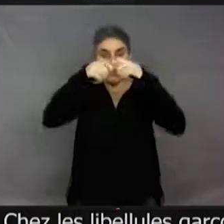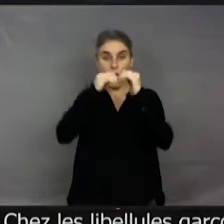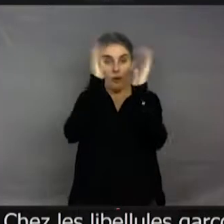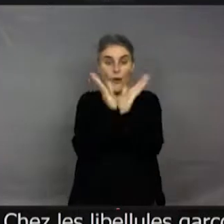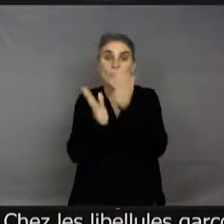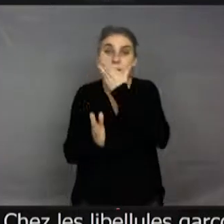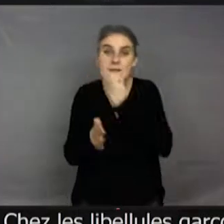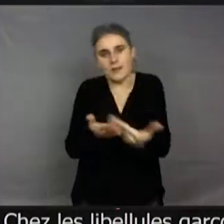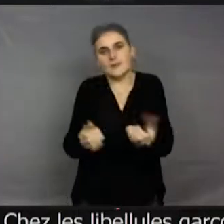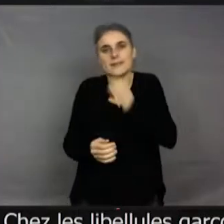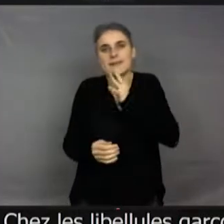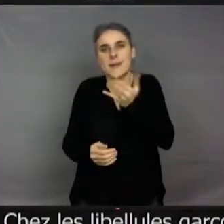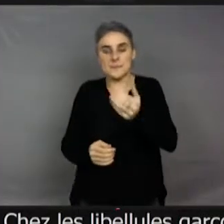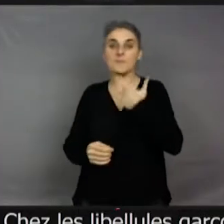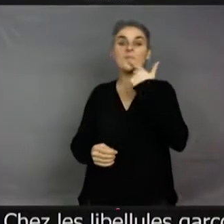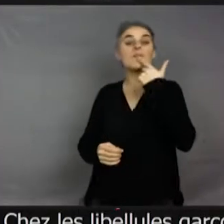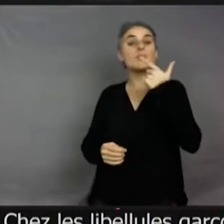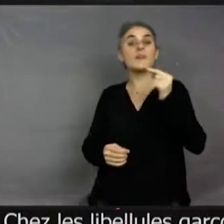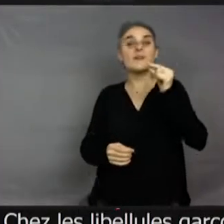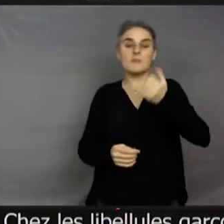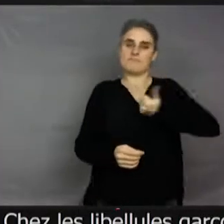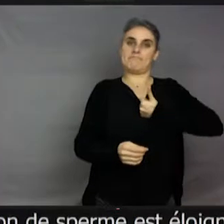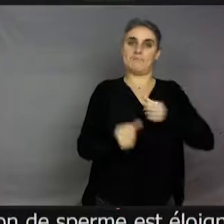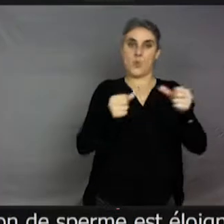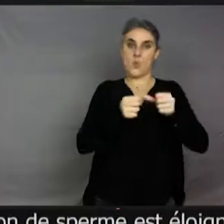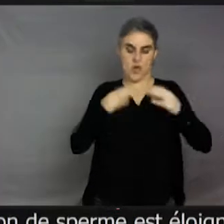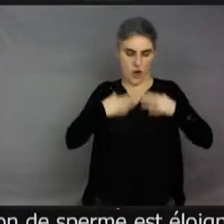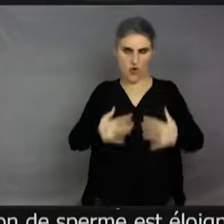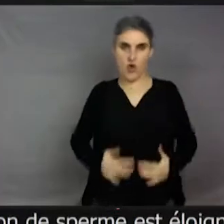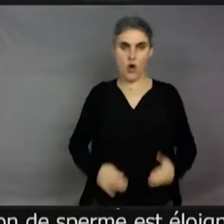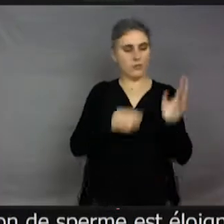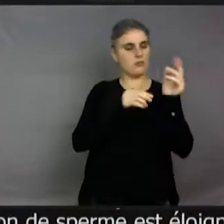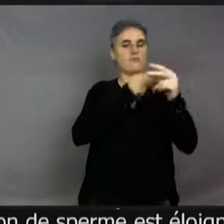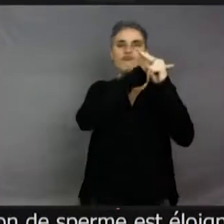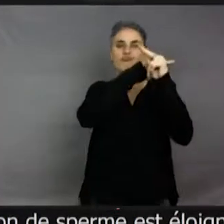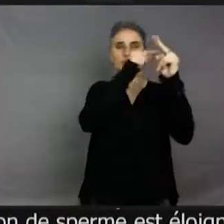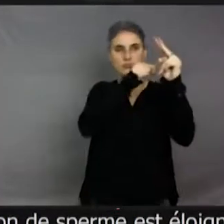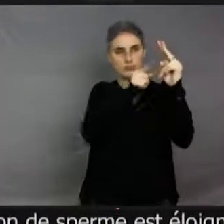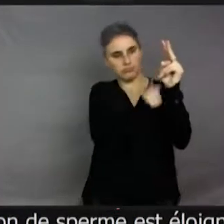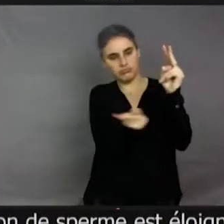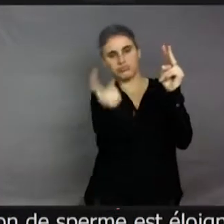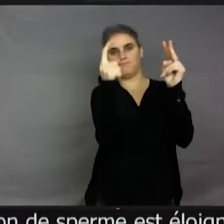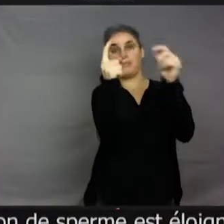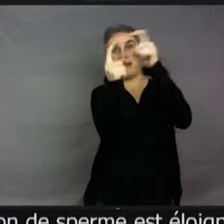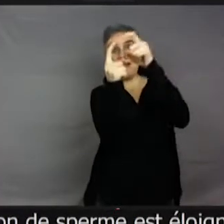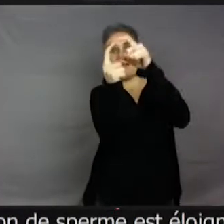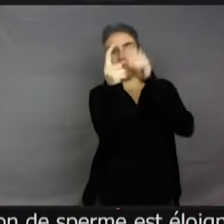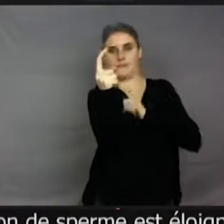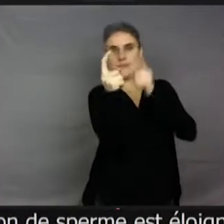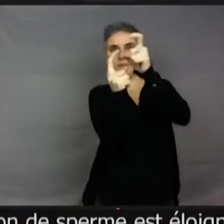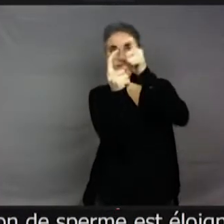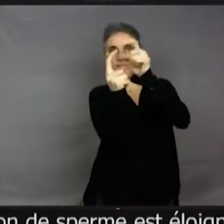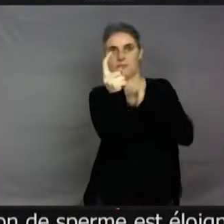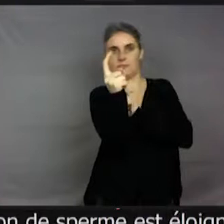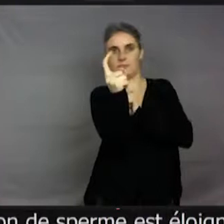Donc, monsieur se recourbe l'abdomen jusqu'à... Donc, l'organe copulateur est au bout de son abdomen. Parce que souvent, chez les insectes, la